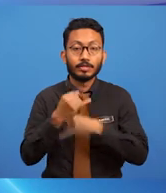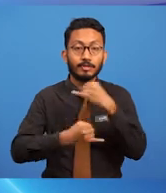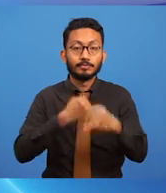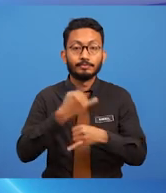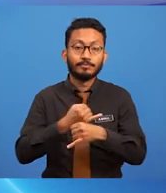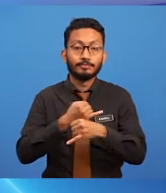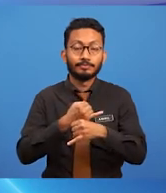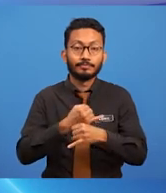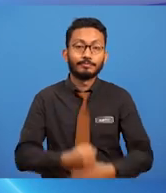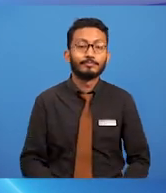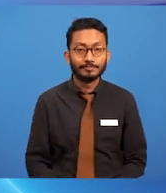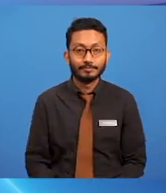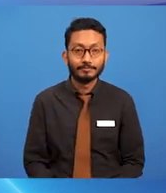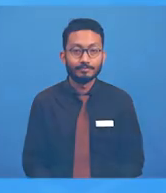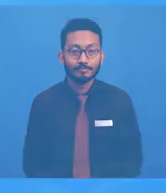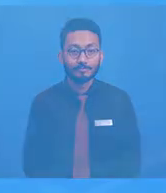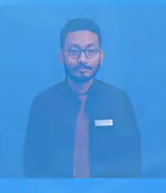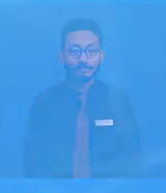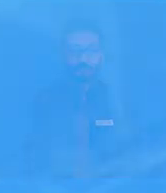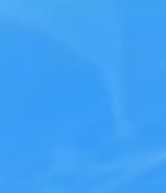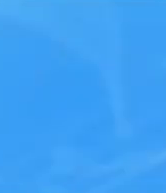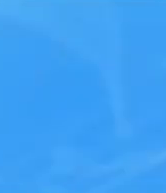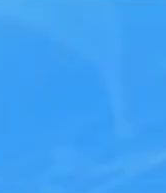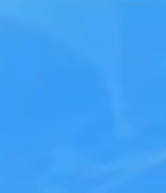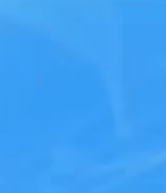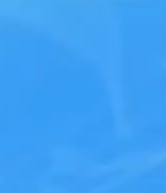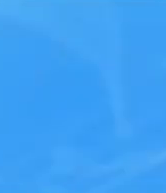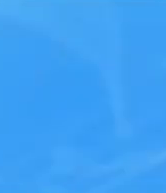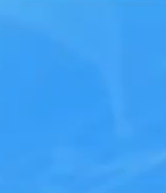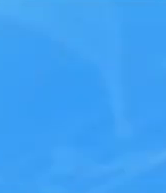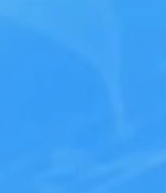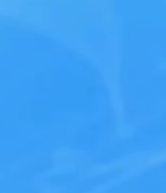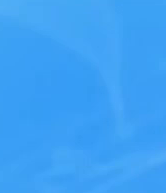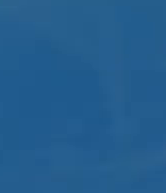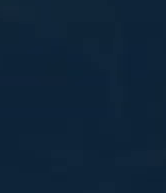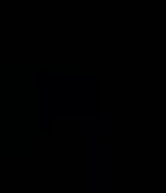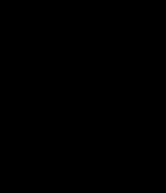Warahmatullahi Ta'ala Wabarakatuh. Terima kasih.